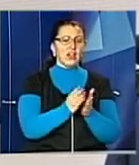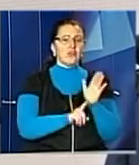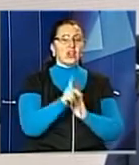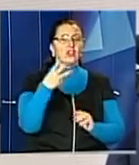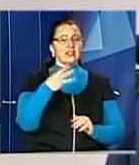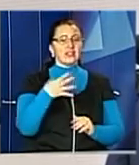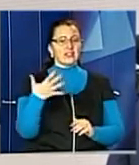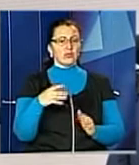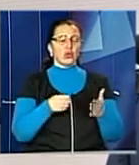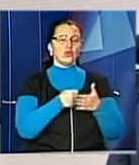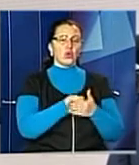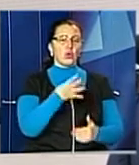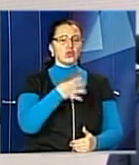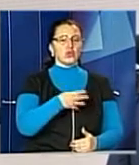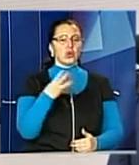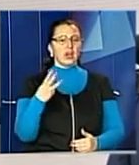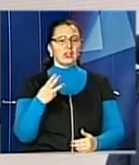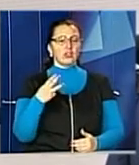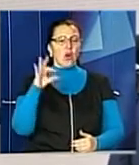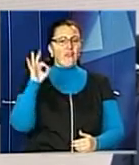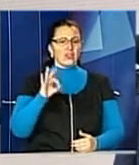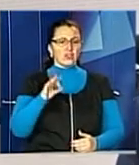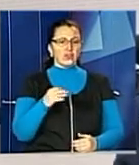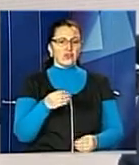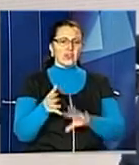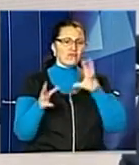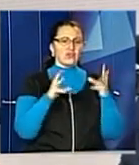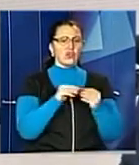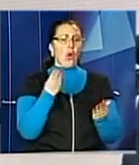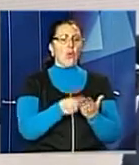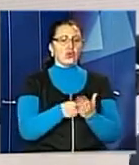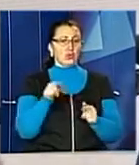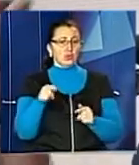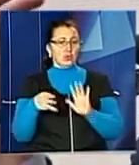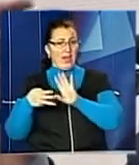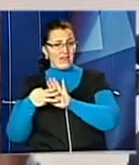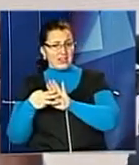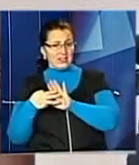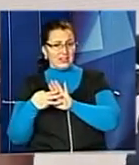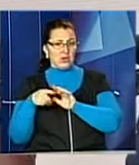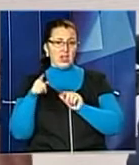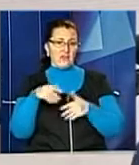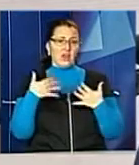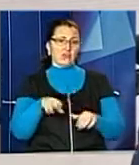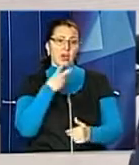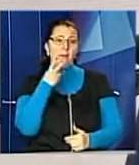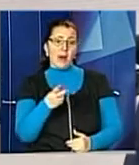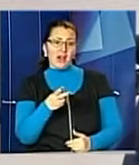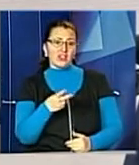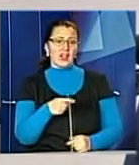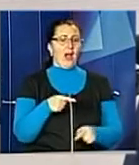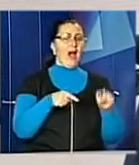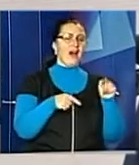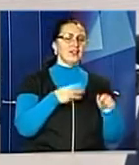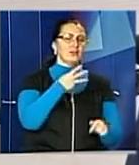до 43% від обсягу бюджету. Тобто тут 8% і ви вже бачите знак, а